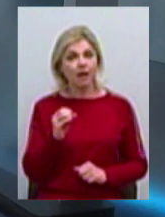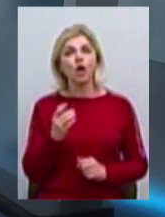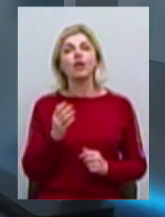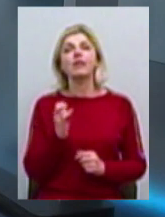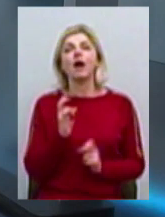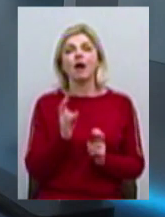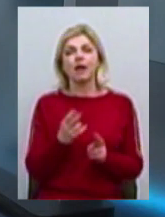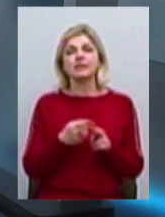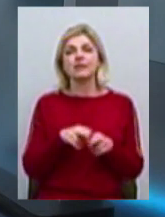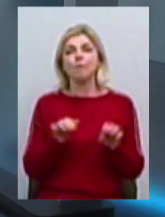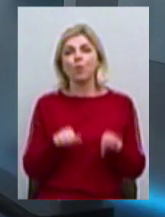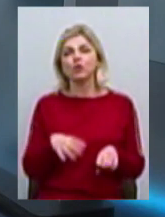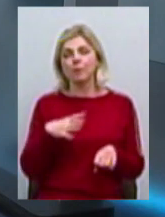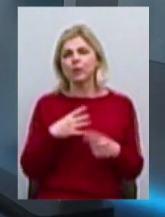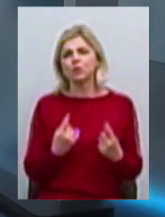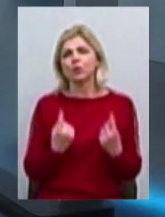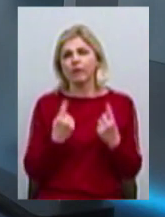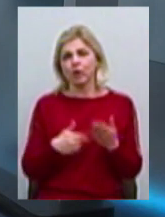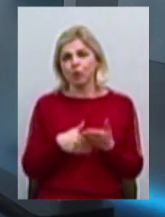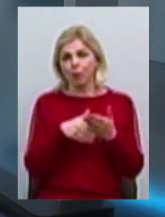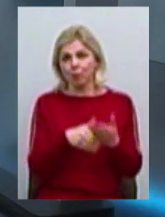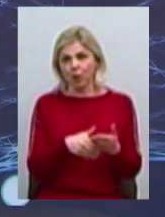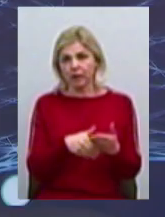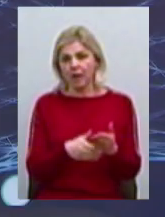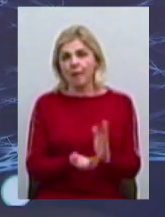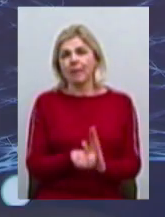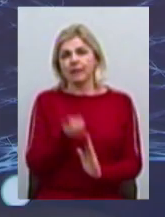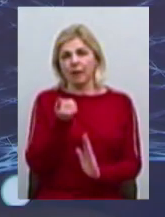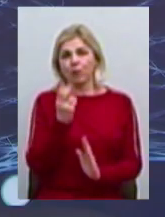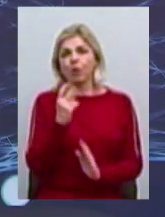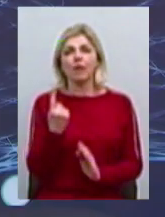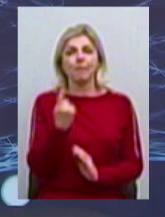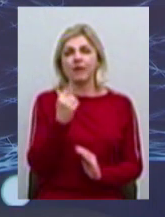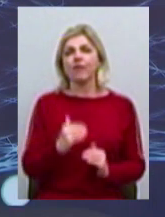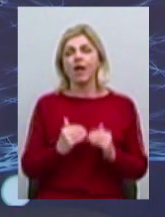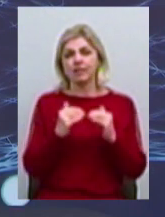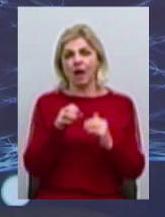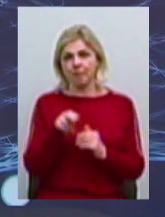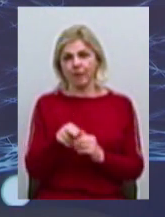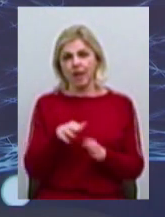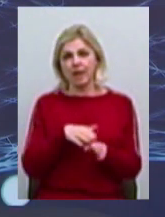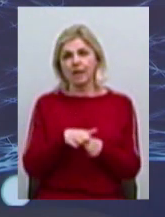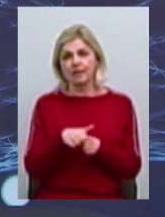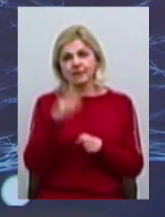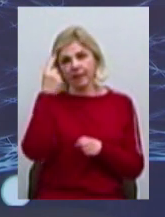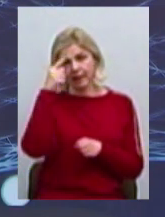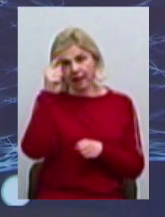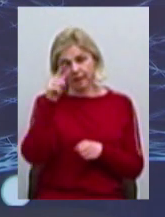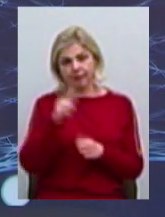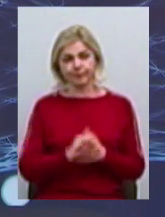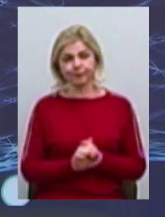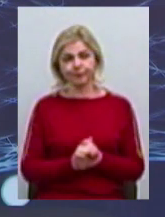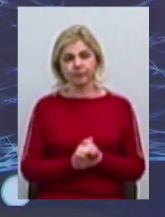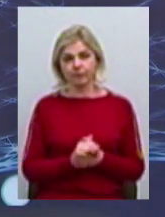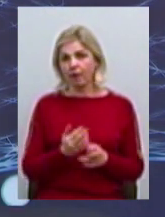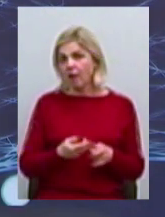наскільки це може бути суттєвою допомогою, підтримкою на першому етапі реалізації ідеї? Це замечальна